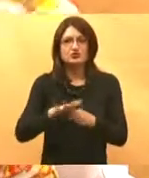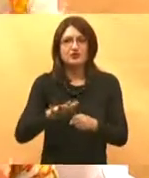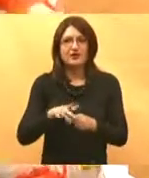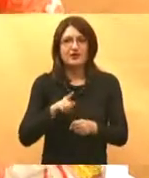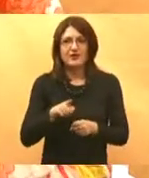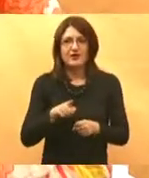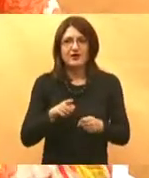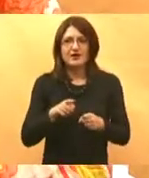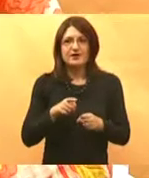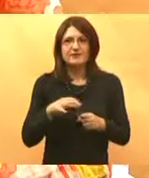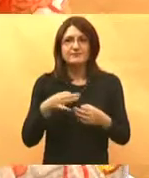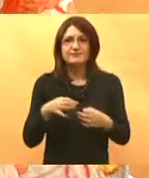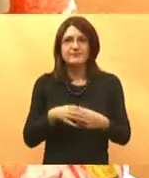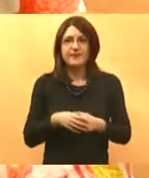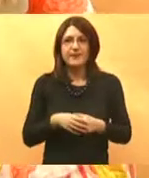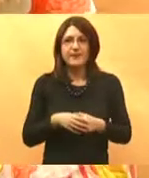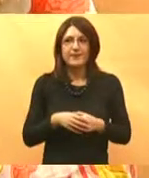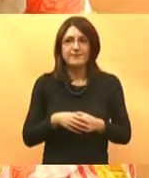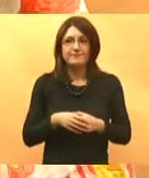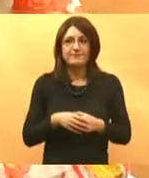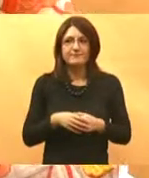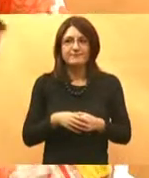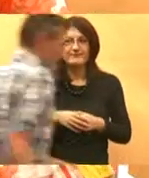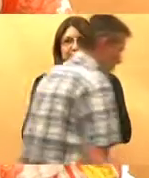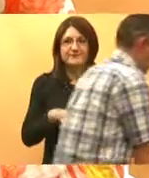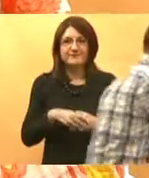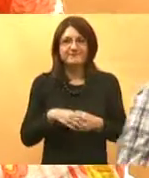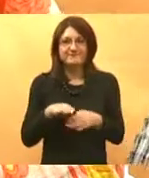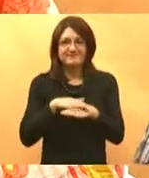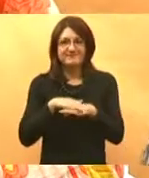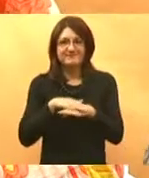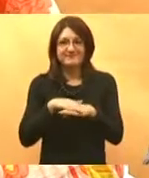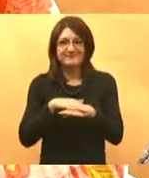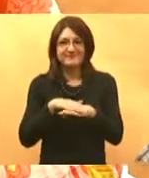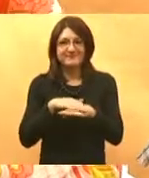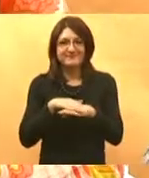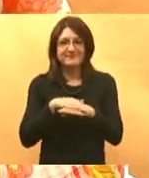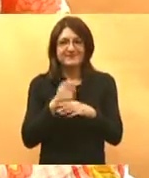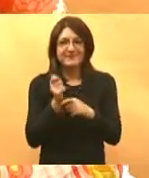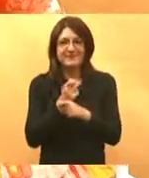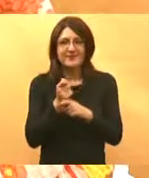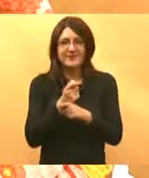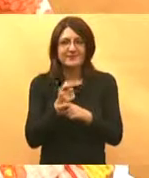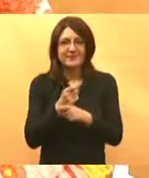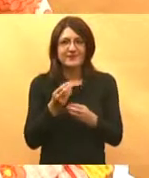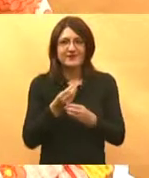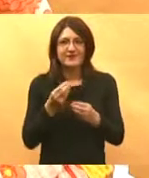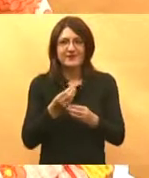kolega iz režije želi nešto nama ili popraviti bubicu ili nešto, pa vas molim za mali kratki prekid.